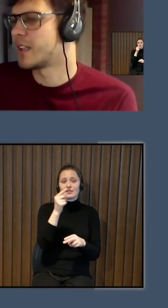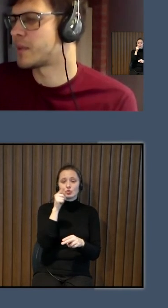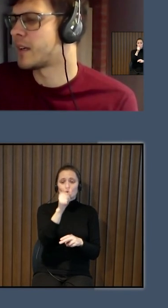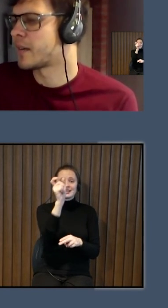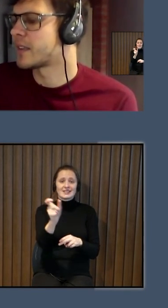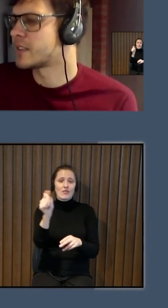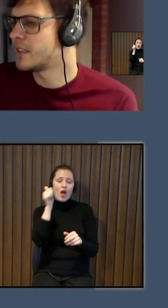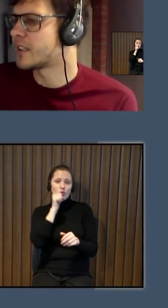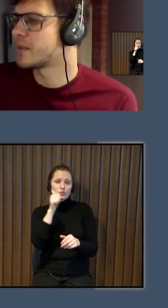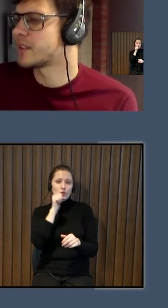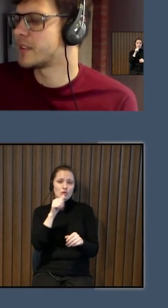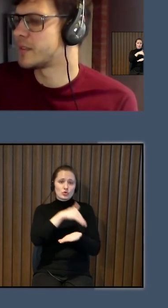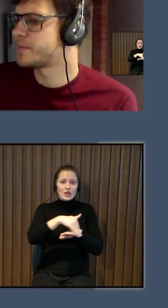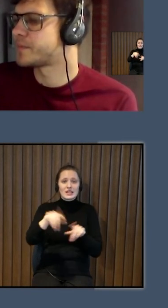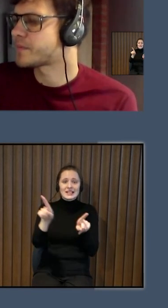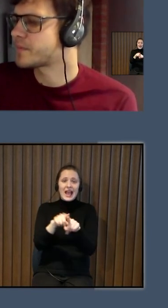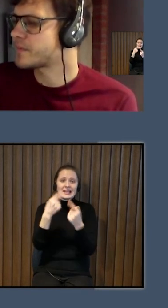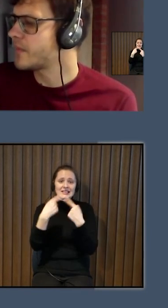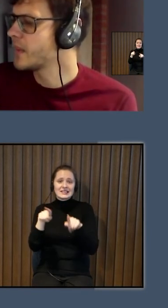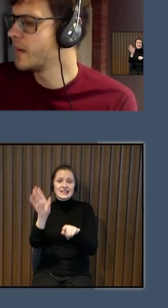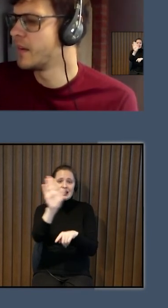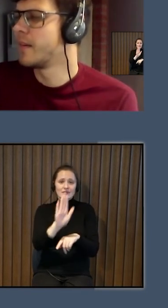uz ielām kā citās valstīs.